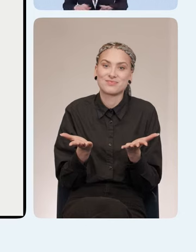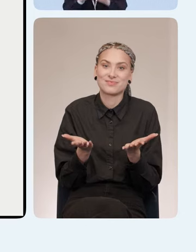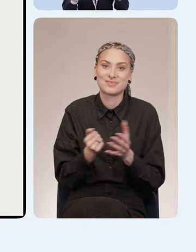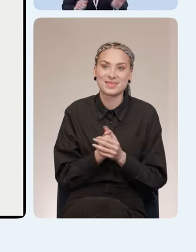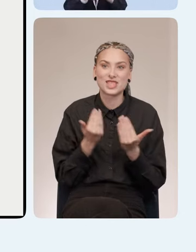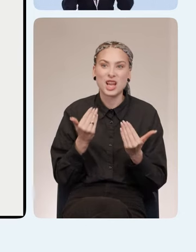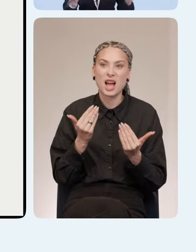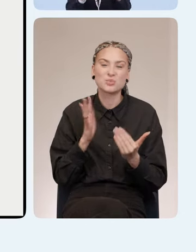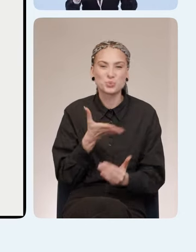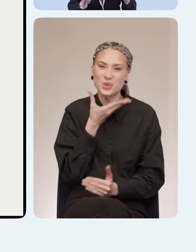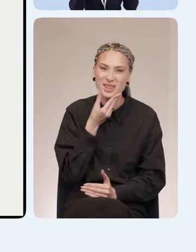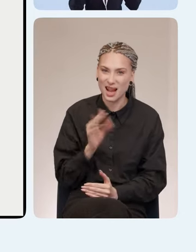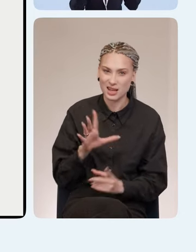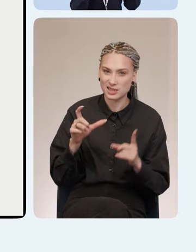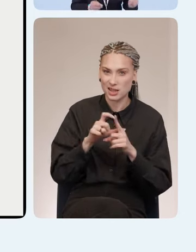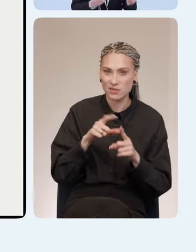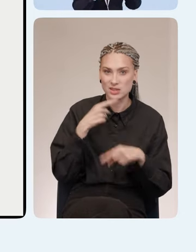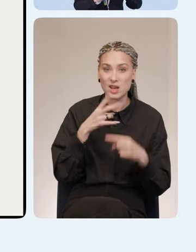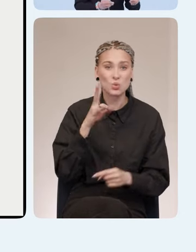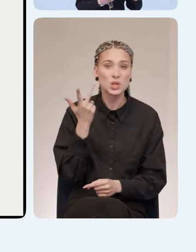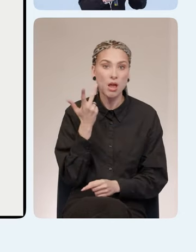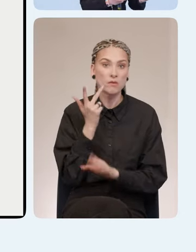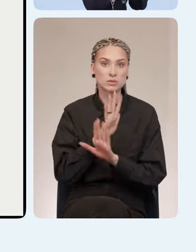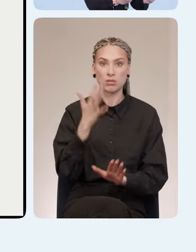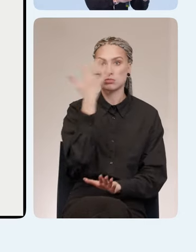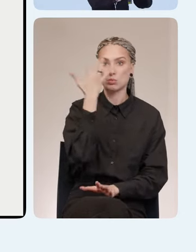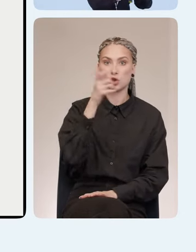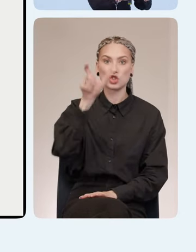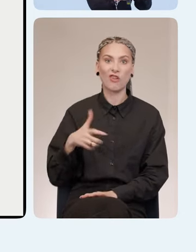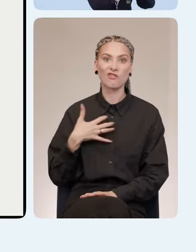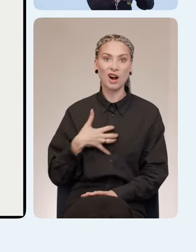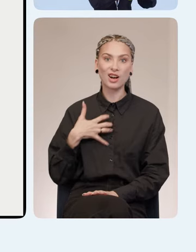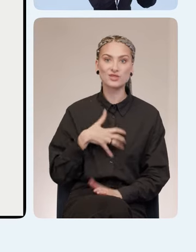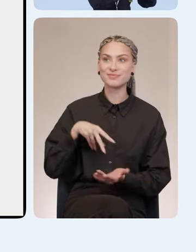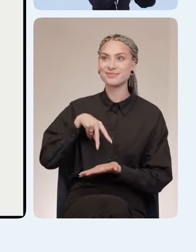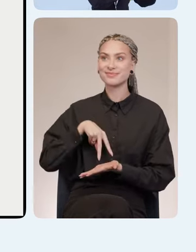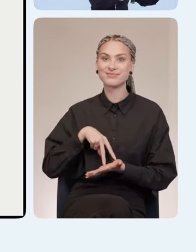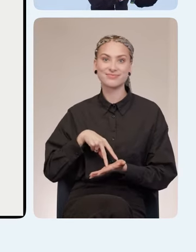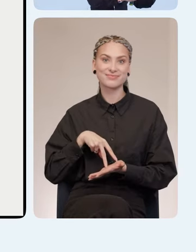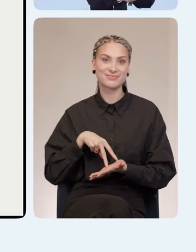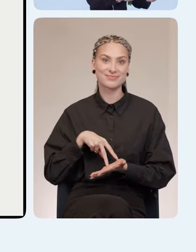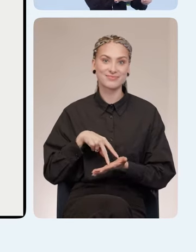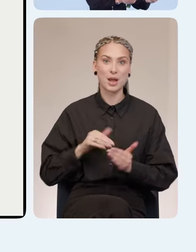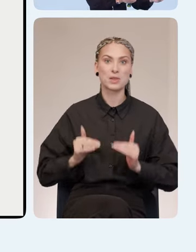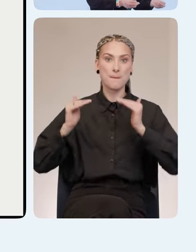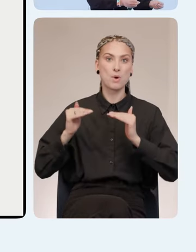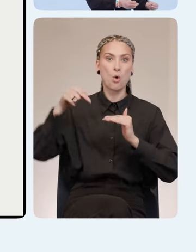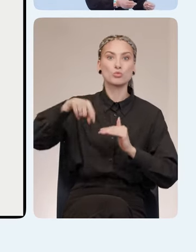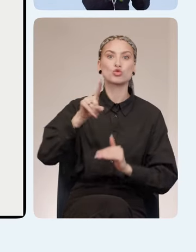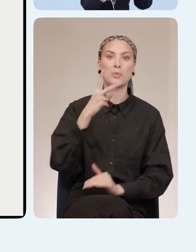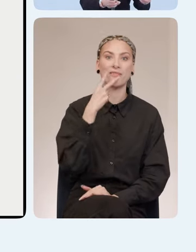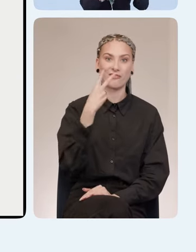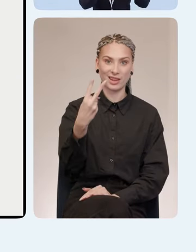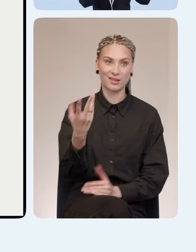сейчас будет очень некрасивая фраза, ну, не всегда же незрячему человеку важно прям быть там, на подиуме, чтобы ты видел.